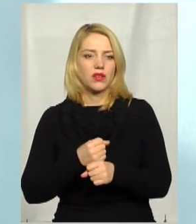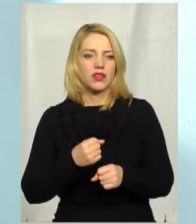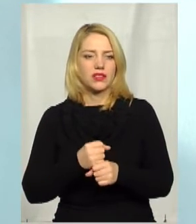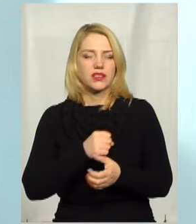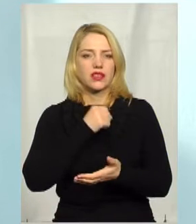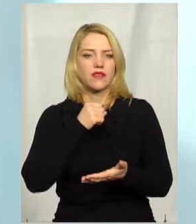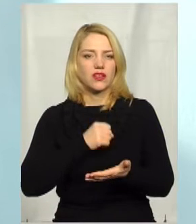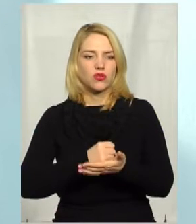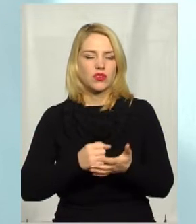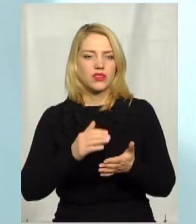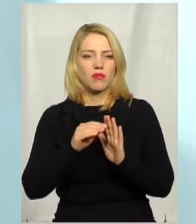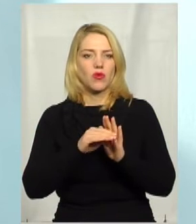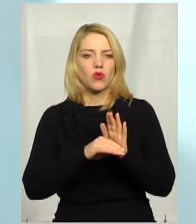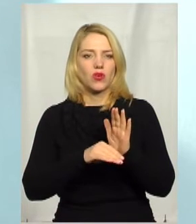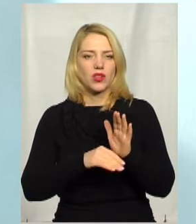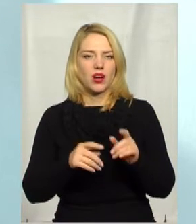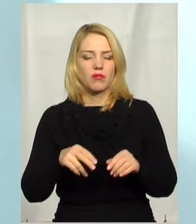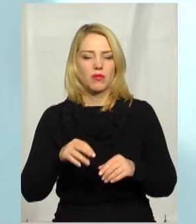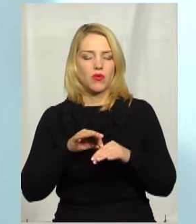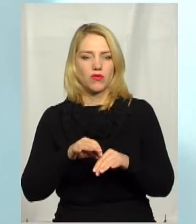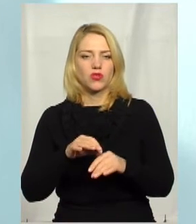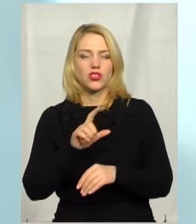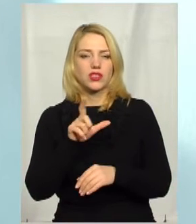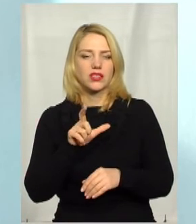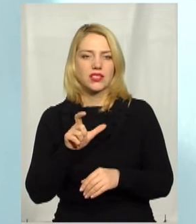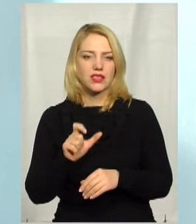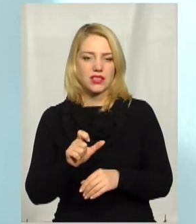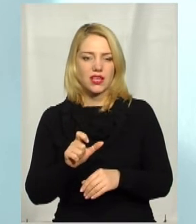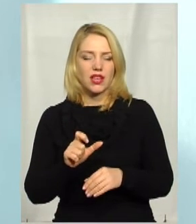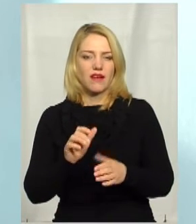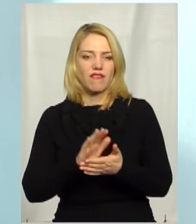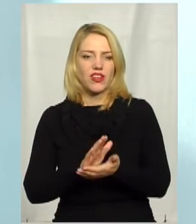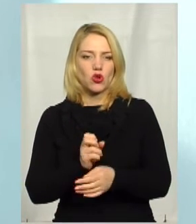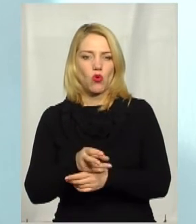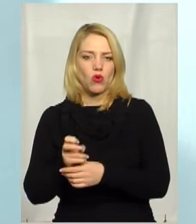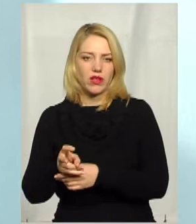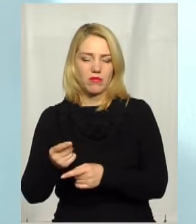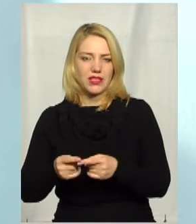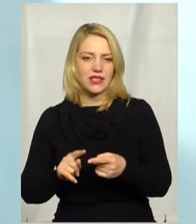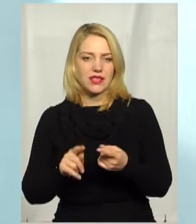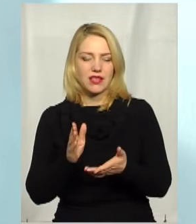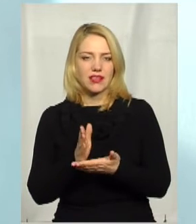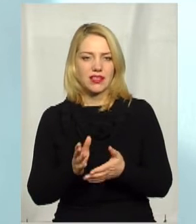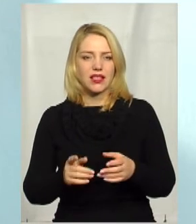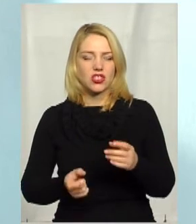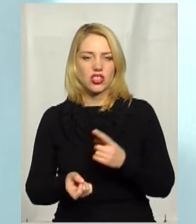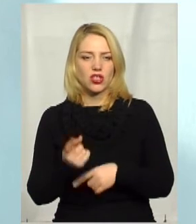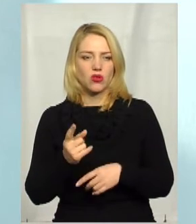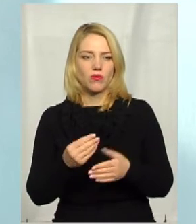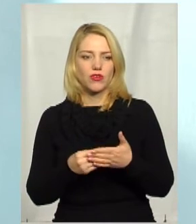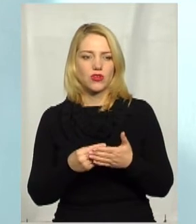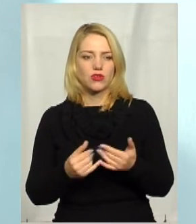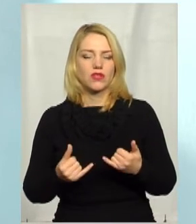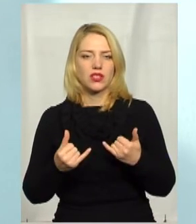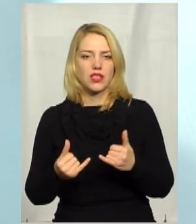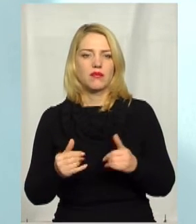затверджуватися програми поводження з відходами. І це в першу чергу є джерелом фінансування для